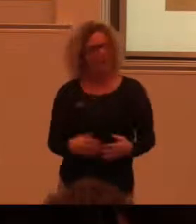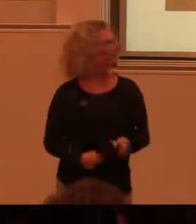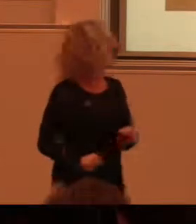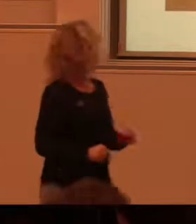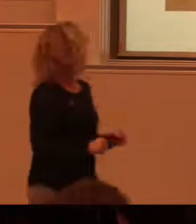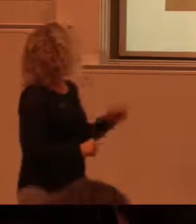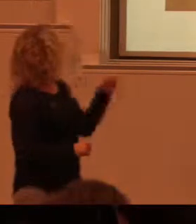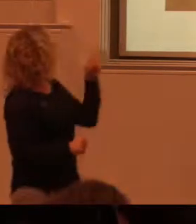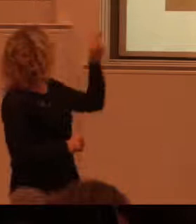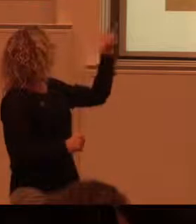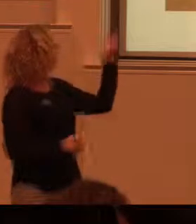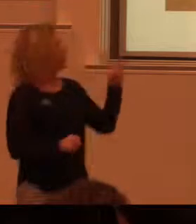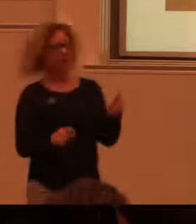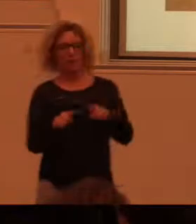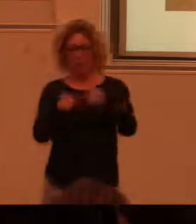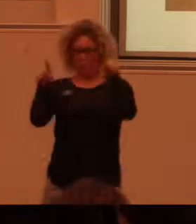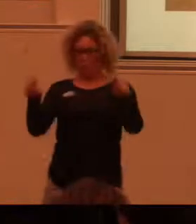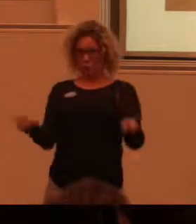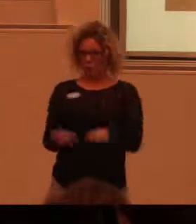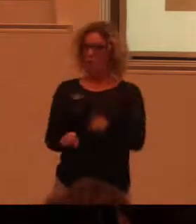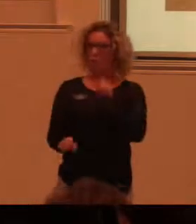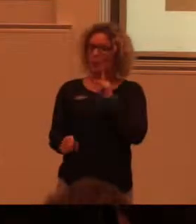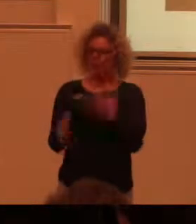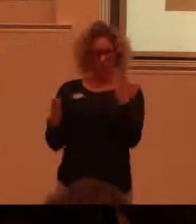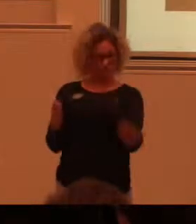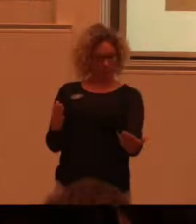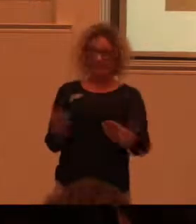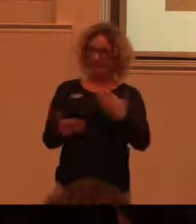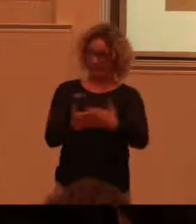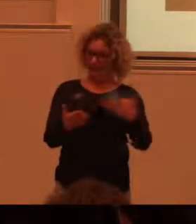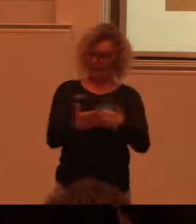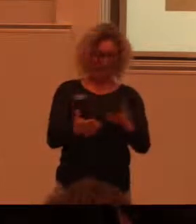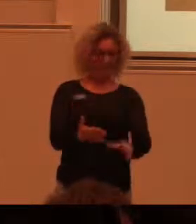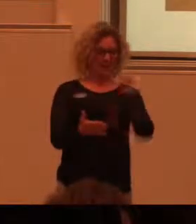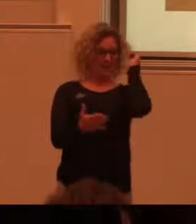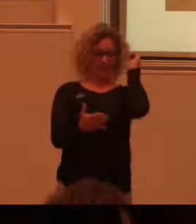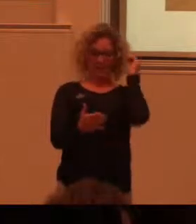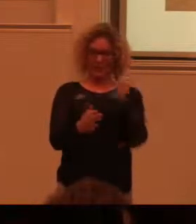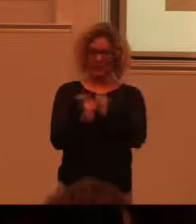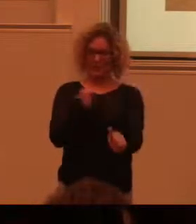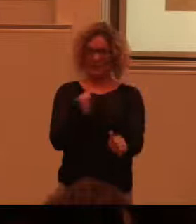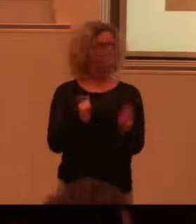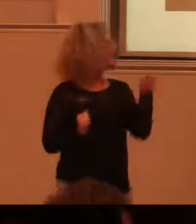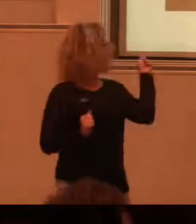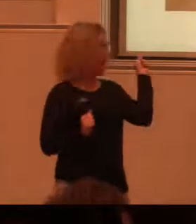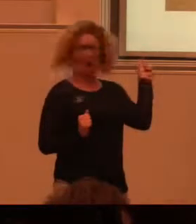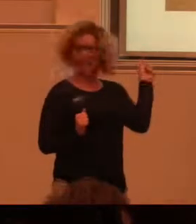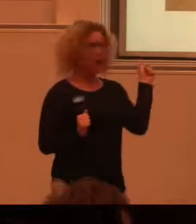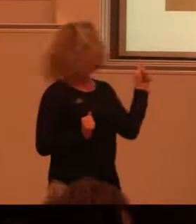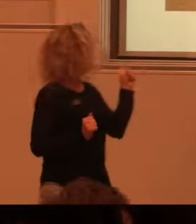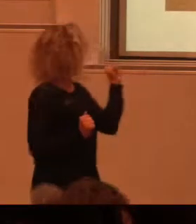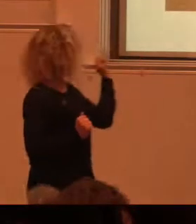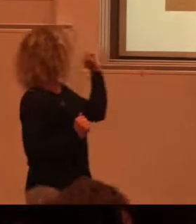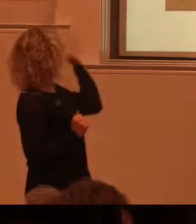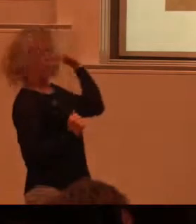brukar riksantikvarieämbetet och andra sätta upp skyltar med text att läsa om den. Men här har man gjort så att den